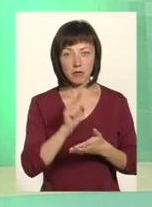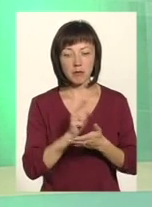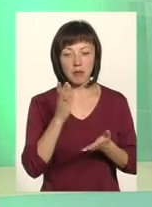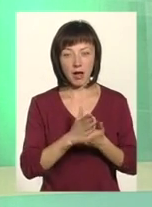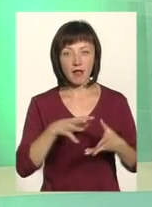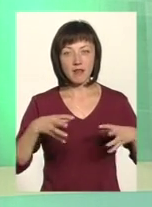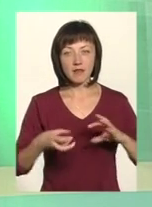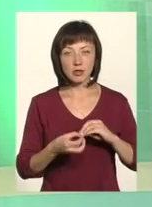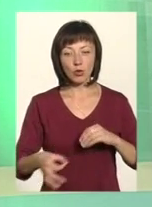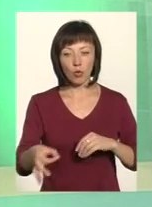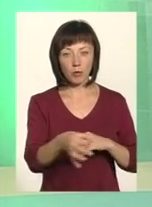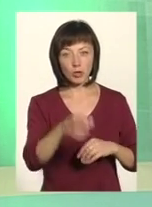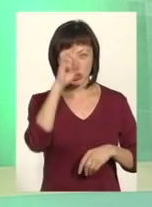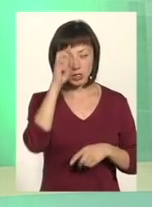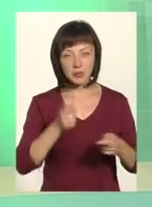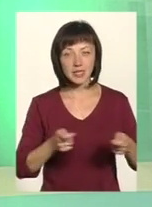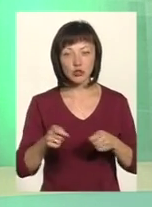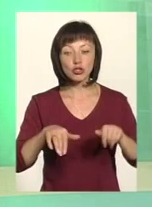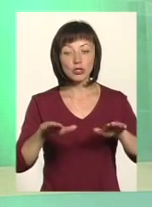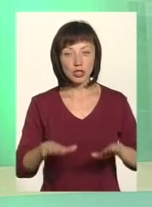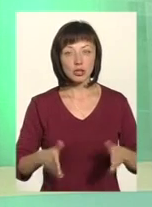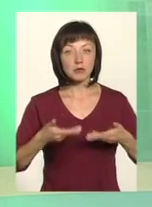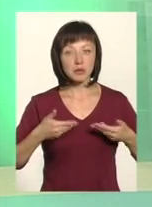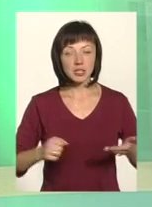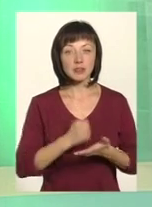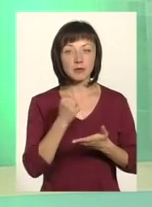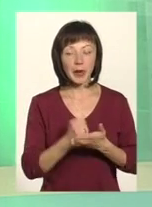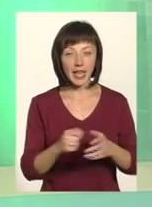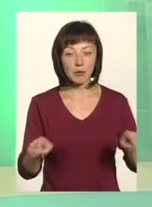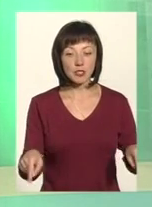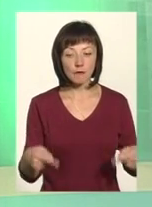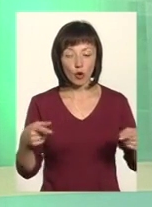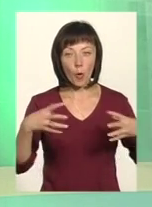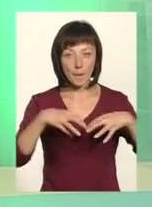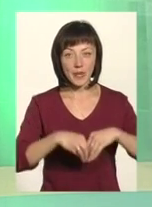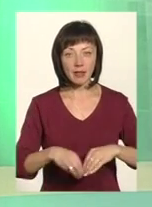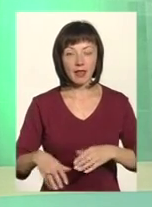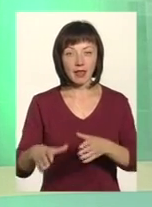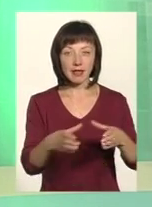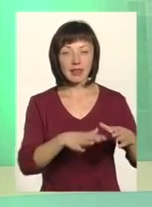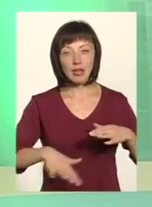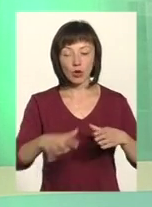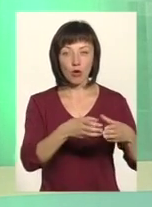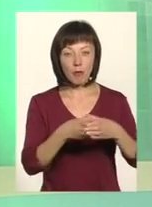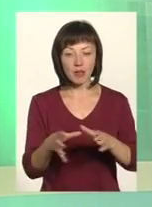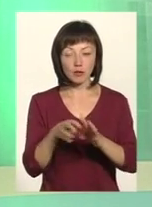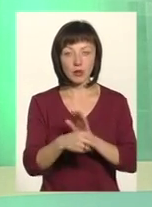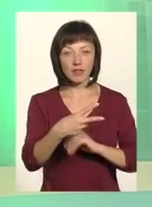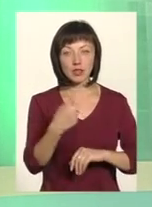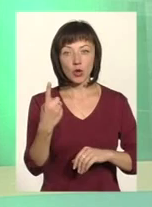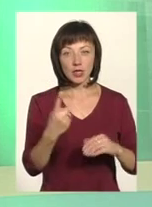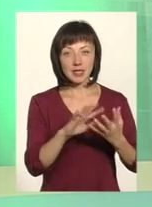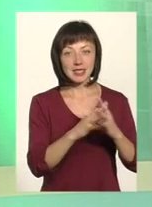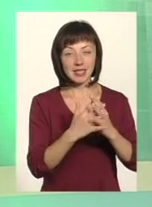обласної державної адміністрації, що рішення, яке ми прийняли про створення об'єднані територіальної громади Славуцької, куди увійшло 21